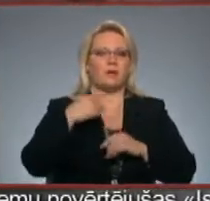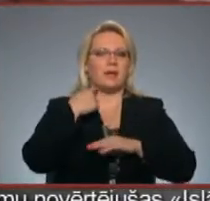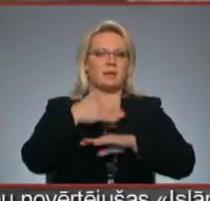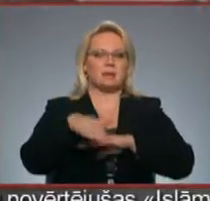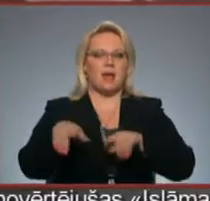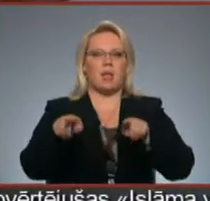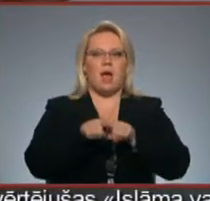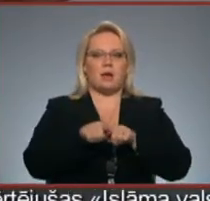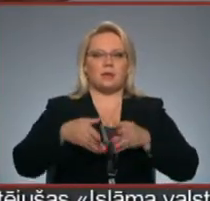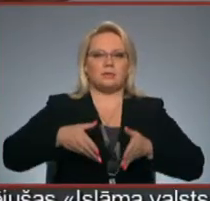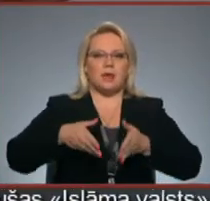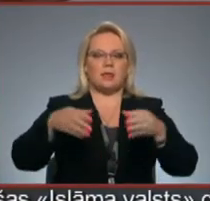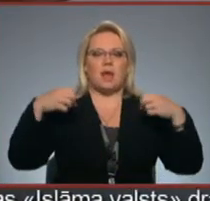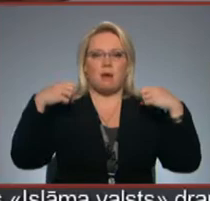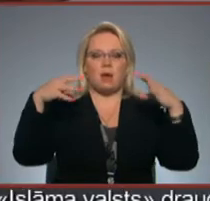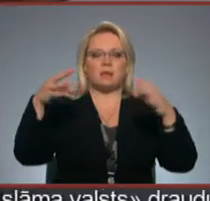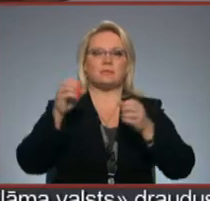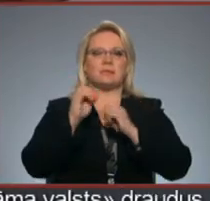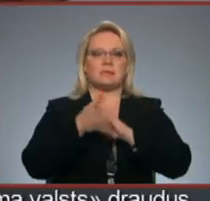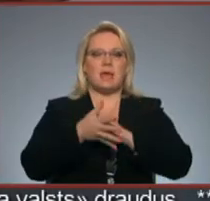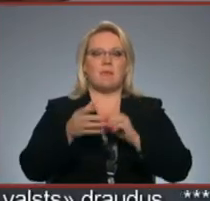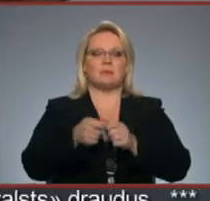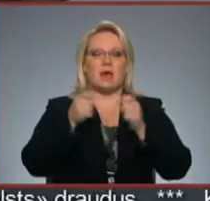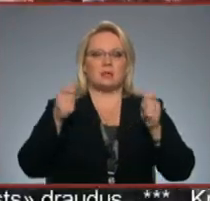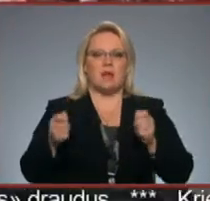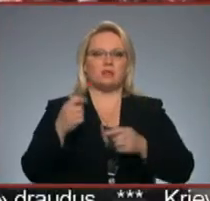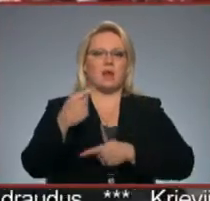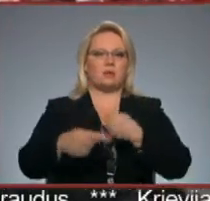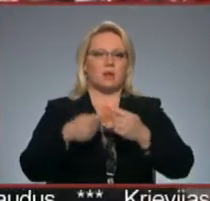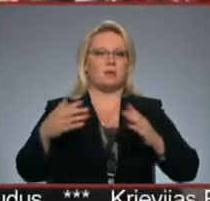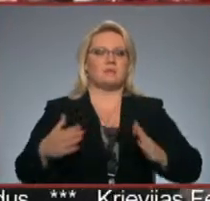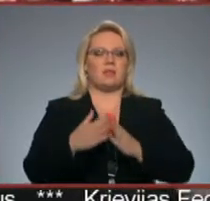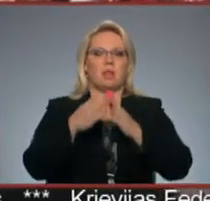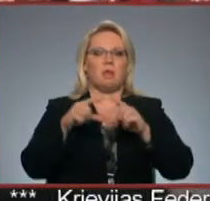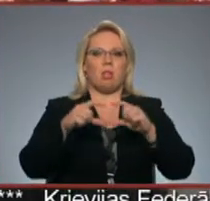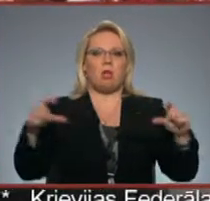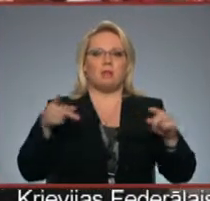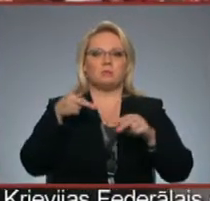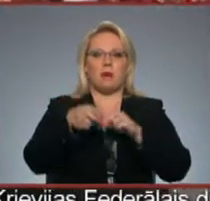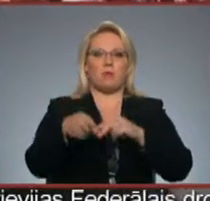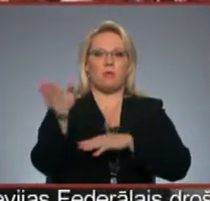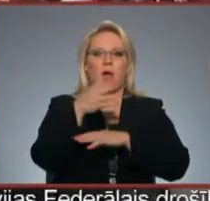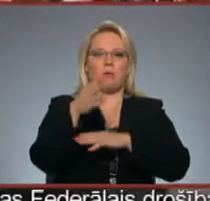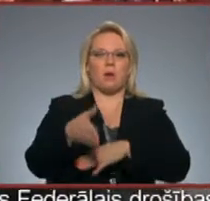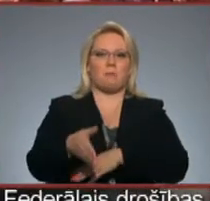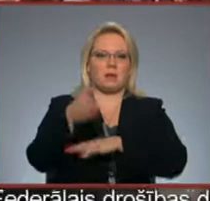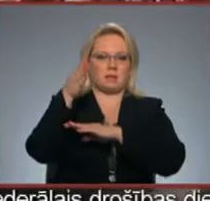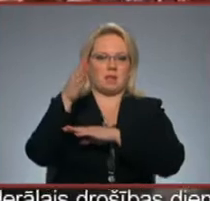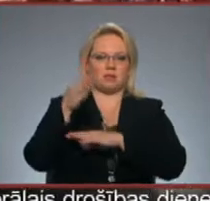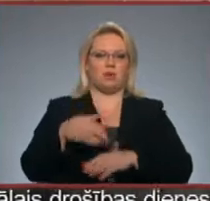kā arī veloceliņa un jaunas apgaismes sistēmas atklāšana viļānos aizritējusi ar svinīgu lentes pārgriešanu un karogu pacelšanu.